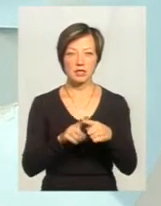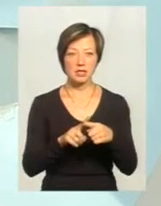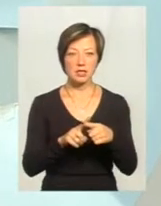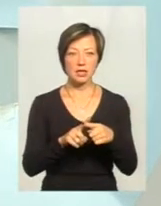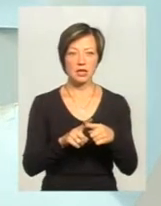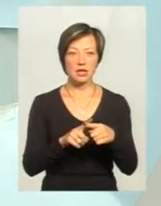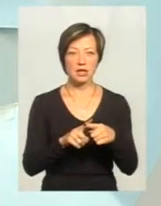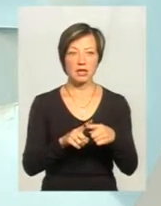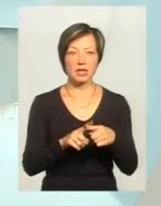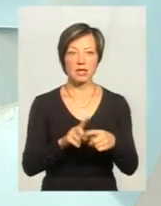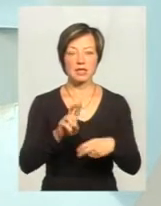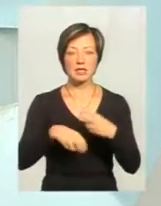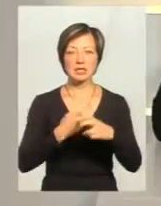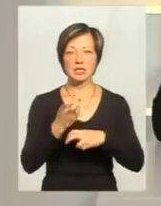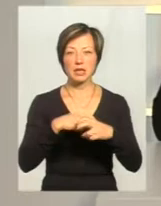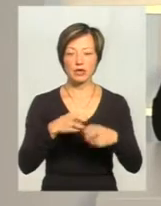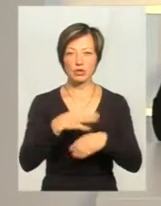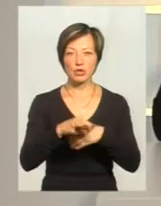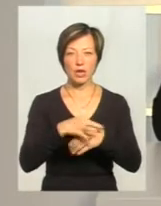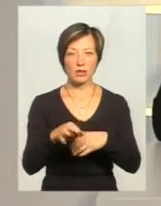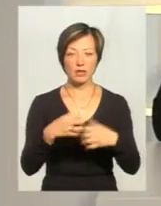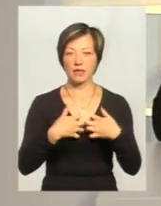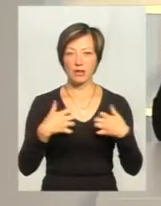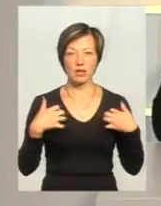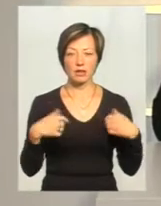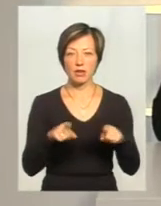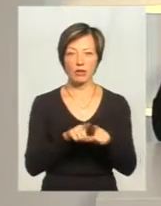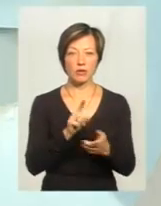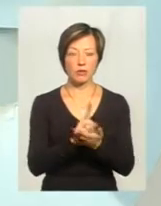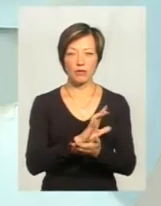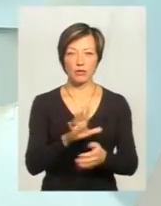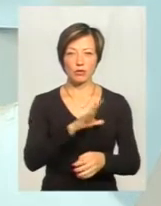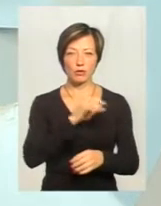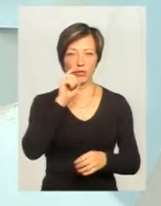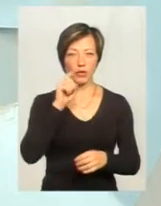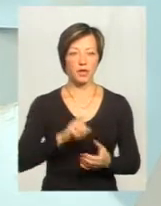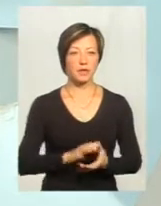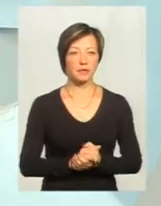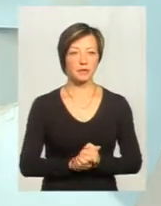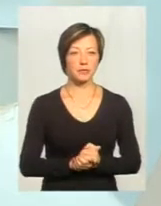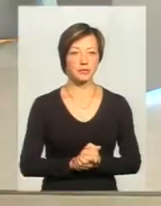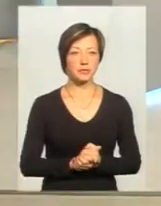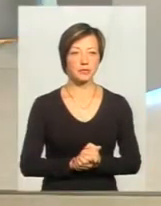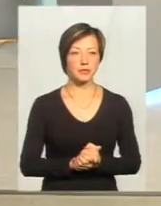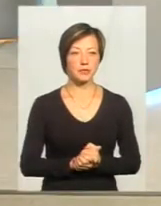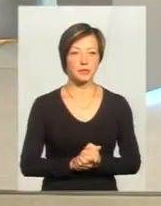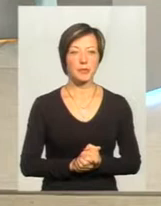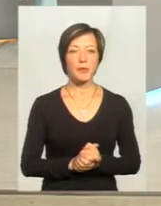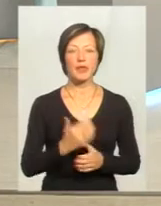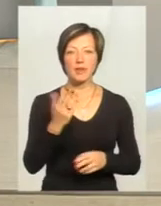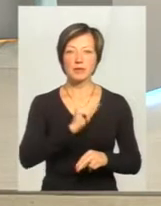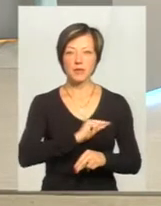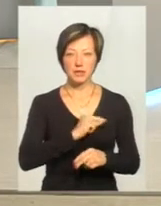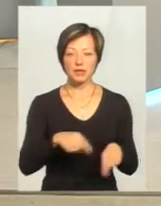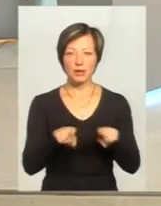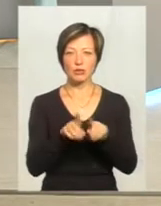як цей цирк, в якому знущається над тваринами. Це взагалі, такого і бути не повинно в Україні. Пане Ігорі, я так розумію, ваші працівники